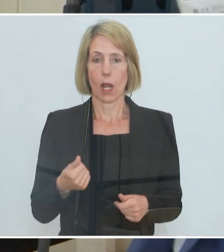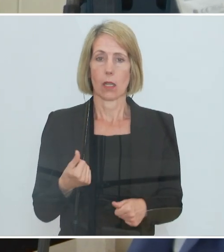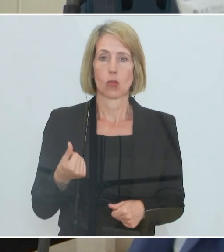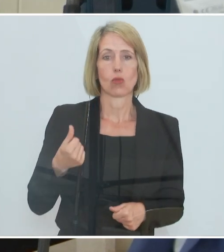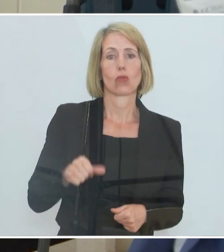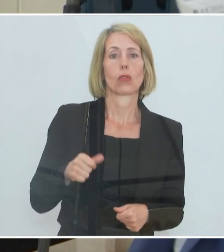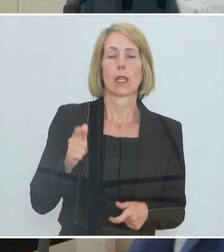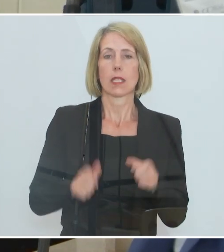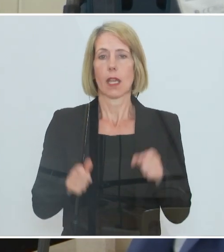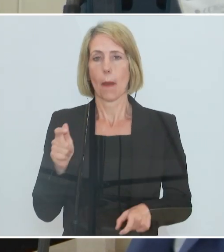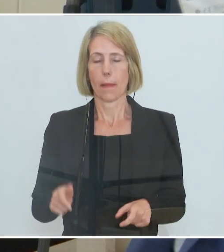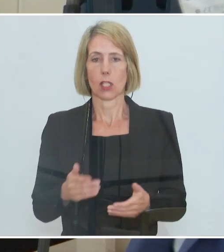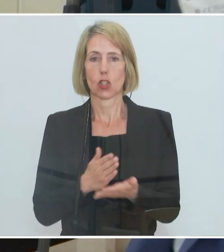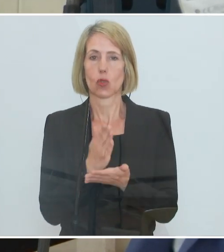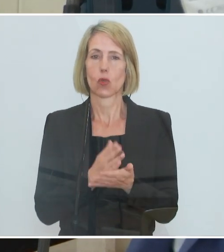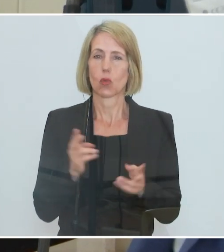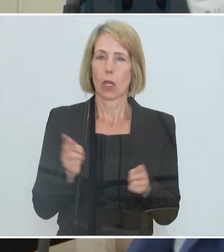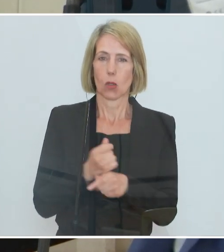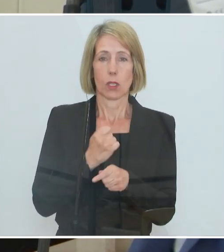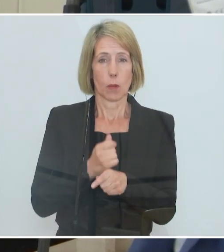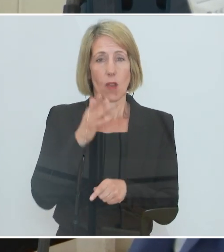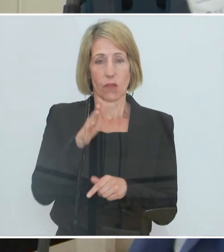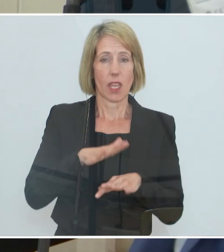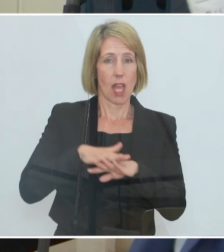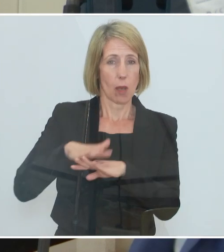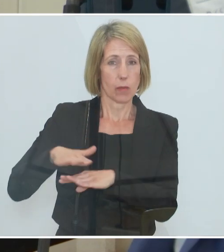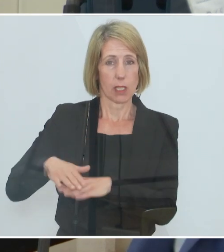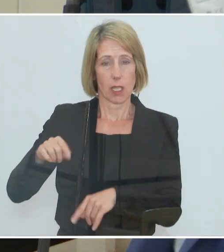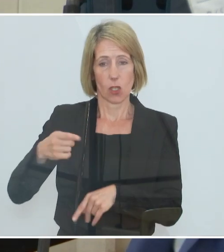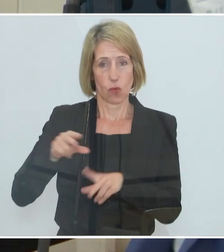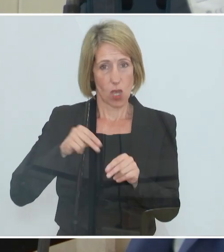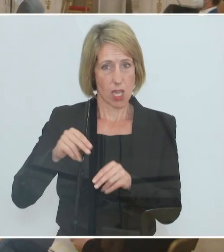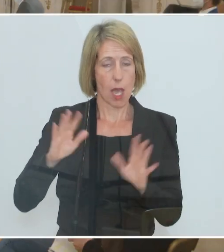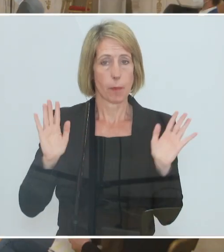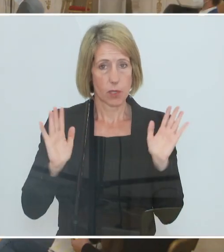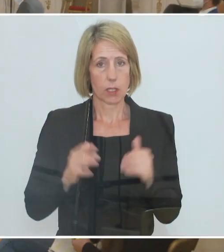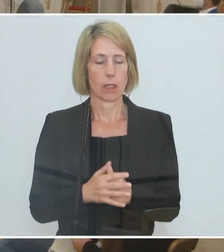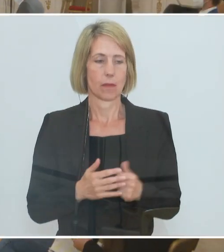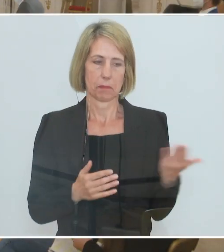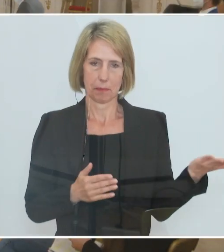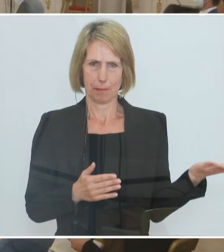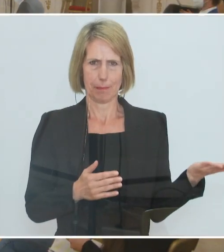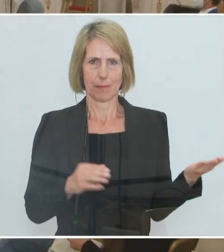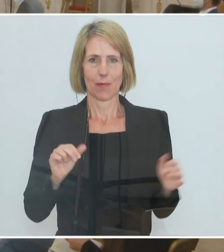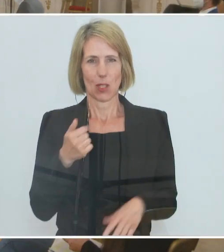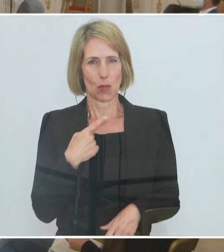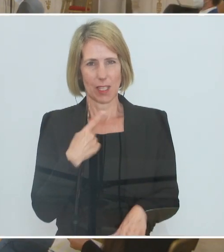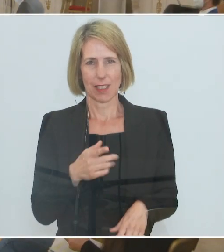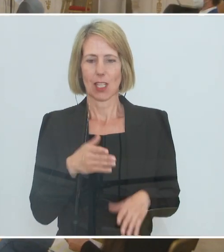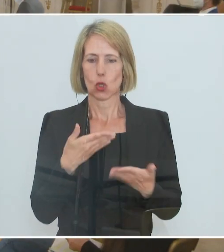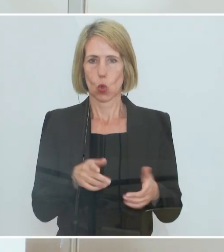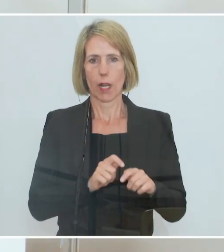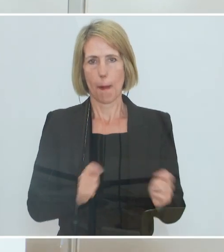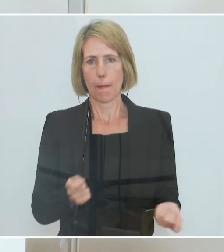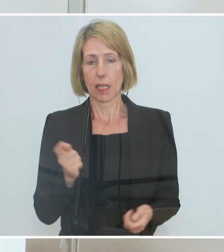auch in den Lockdown fallen, auch durch diese Kurzarbeit gedeckt? Also zunächst einmal hofft niemand, dass es zu einer solchen Maßnahme kommen